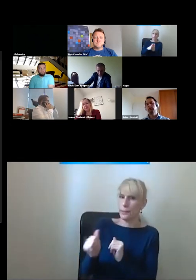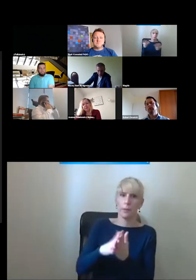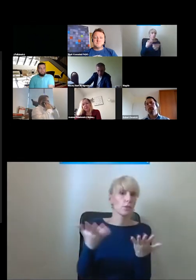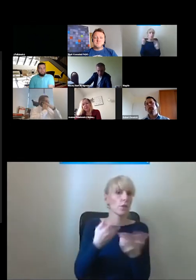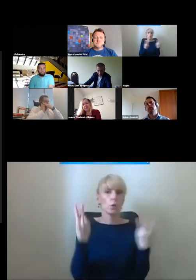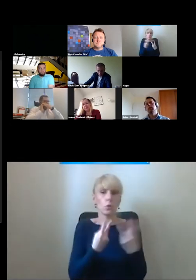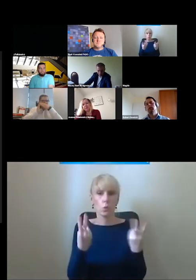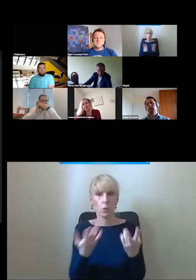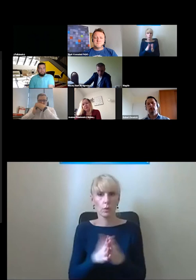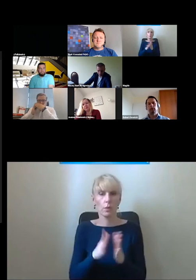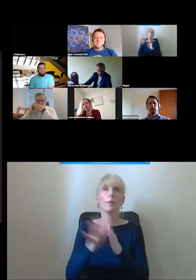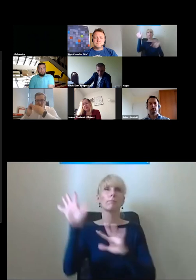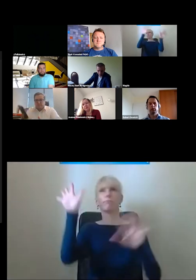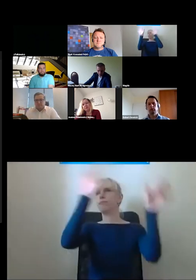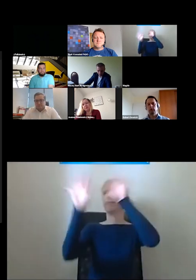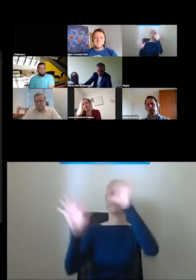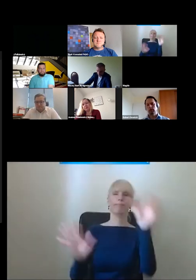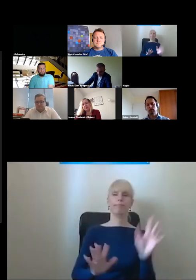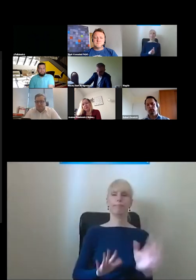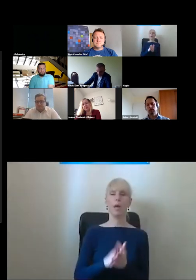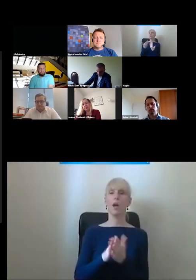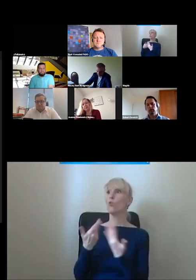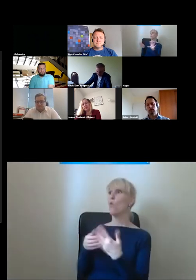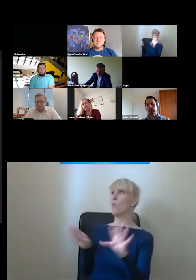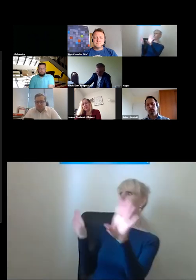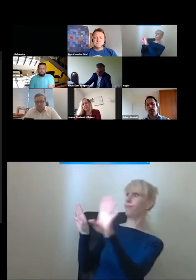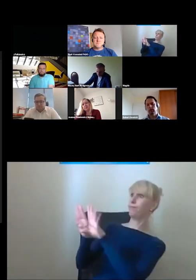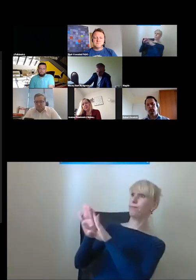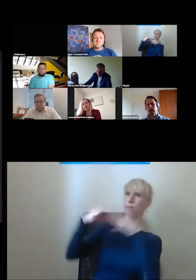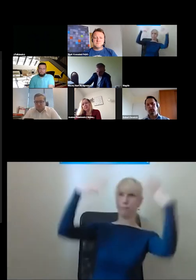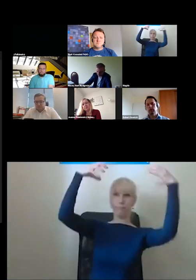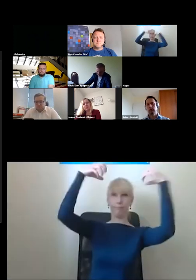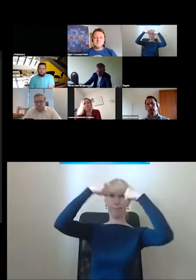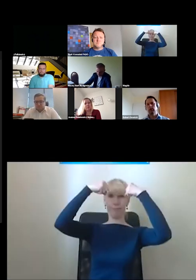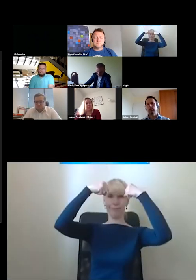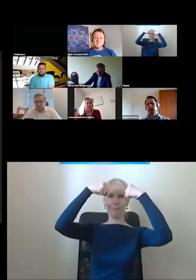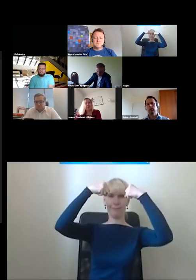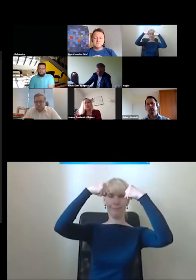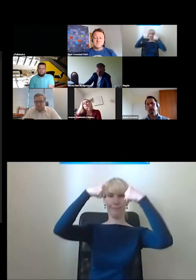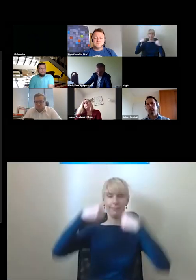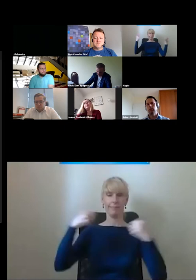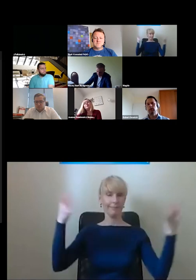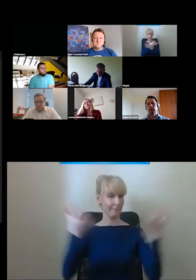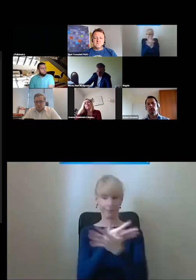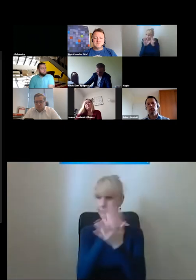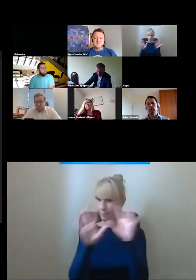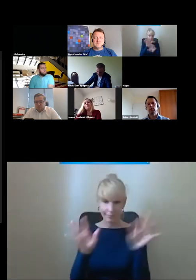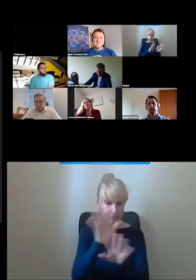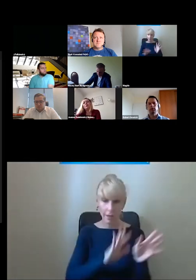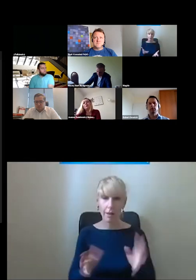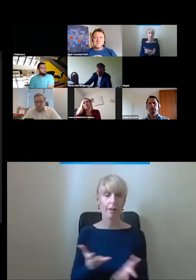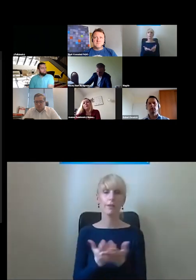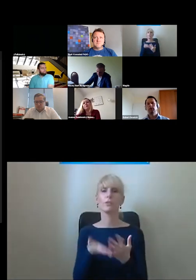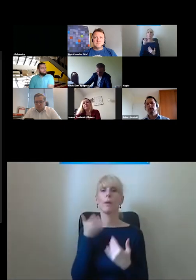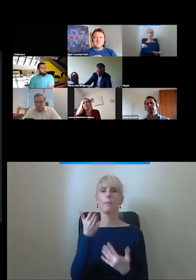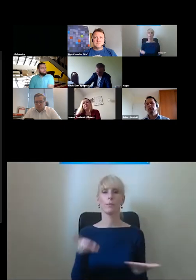i tak mogę sobie biegać po całej windzie ona się zamknie zgasi światło w międzyczasie to może później znajdę ten panel w